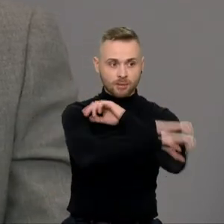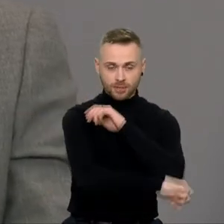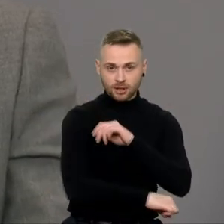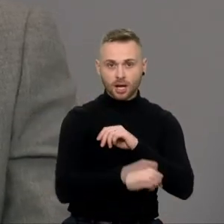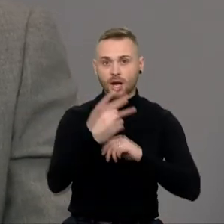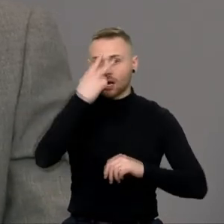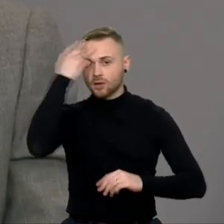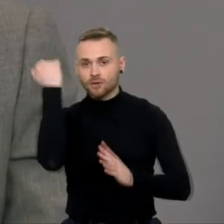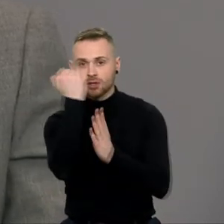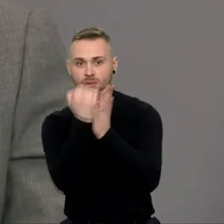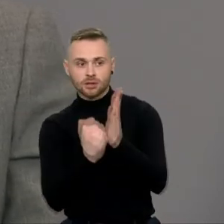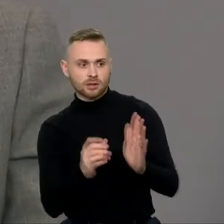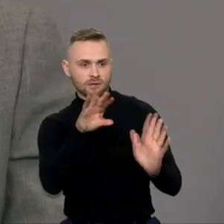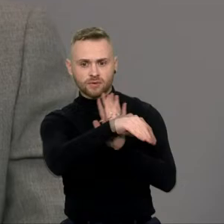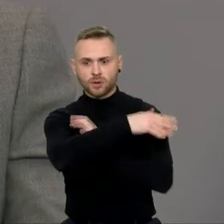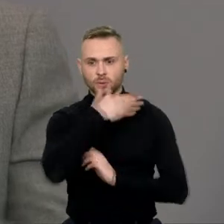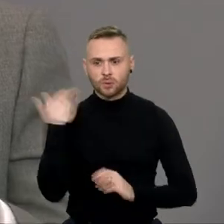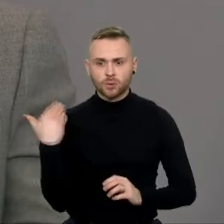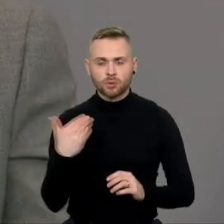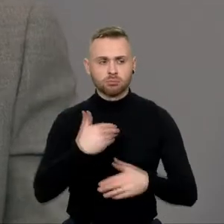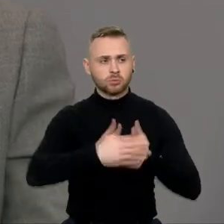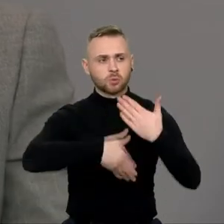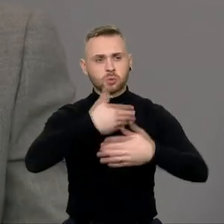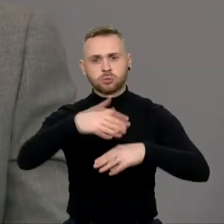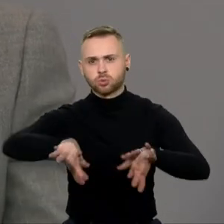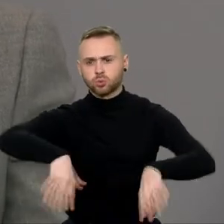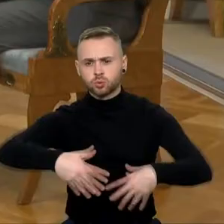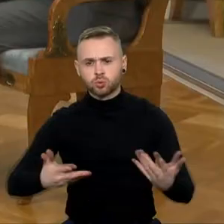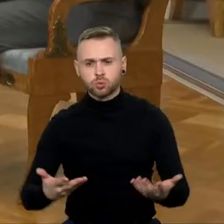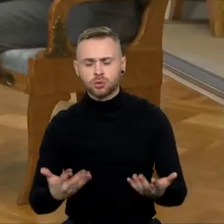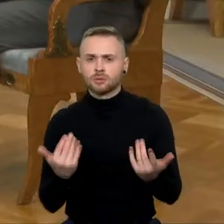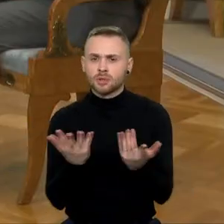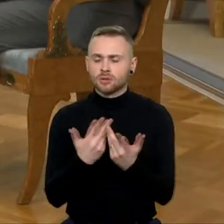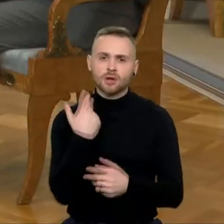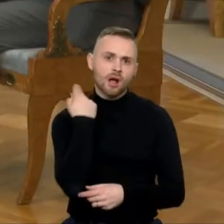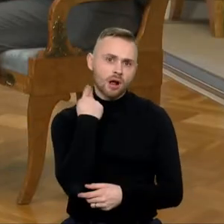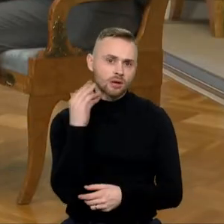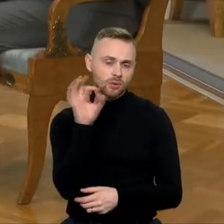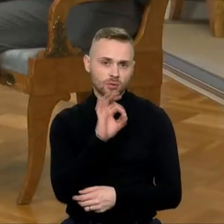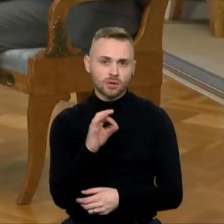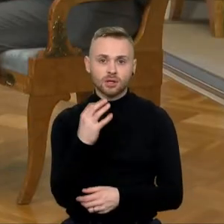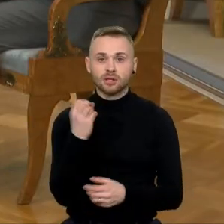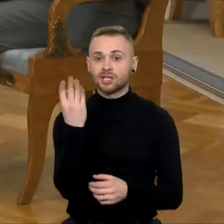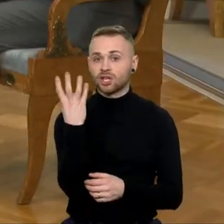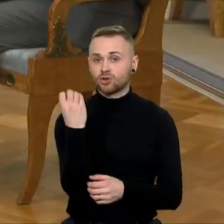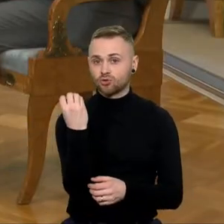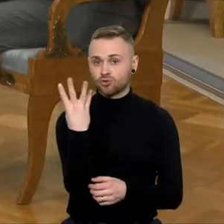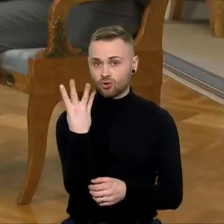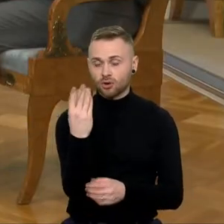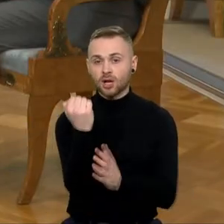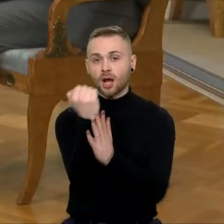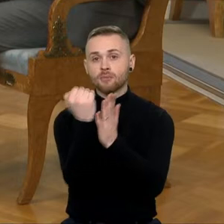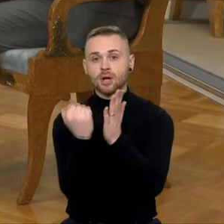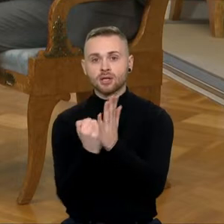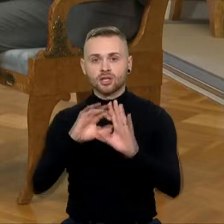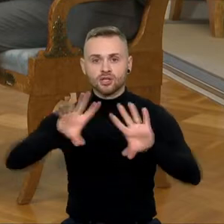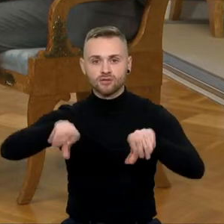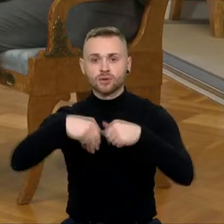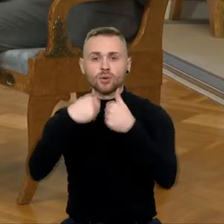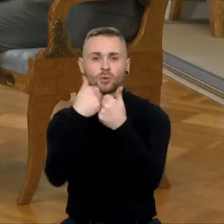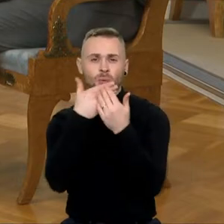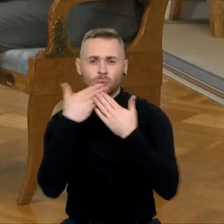Lietuvos diplomatinis korpusas nedirba pilnų pajėgumų. Jeigu skaičiuosim Britaniją, tai nėra keturiolikos ambasadorių. Ir